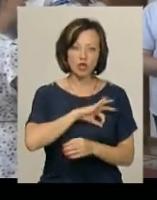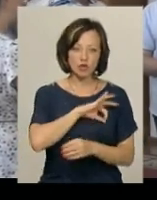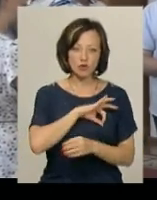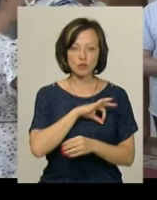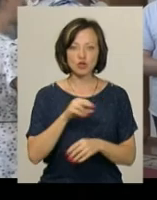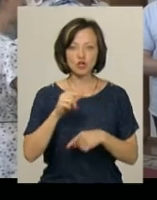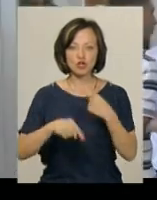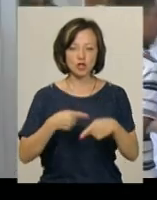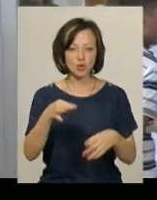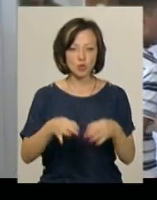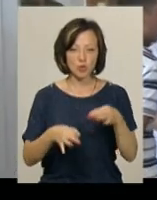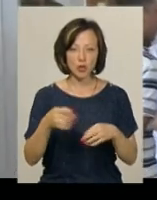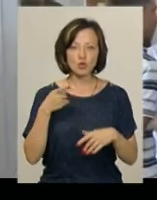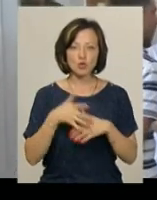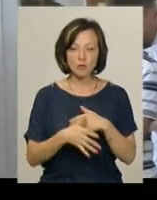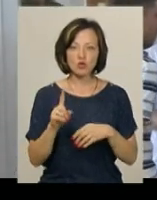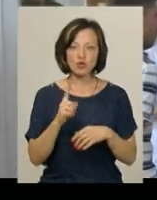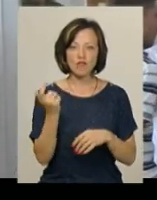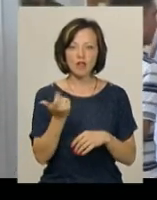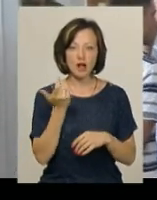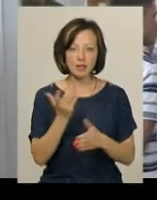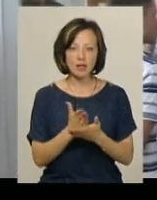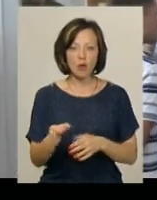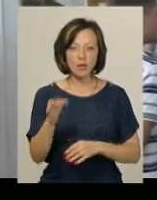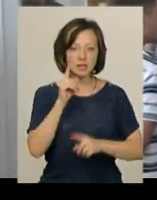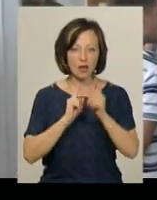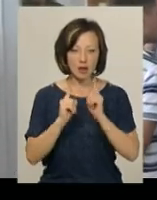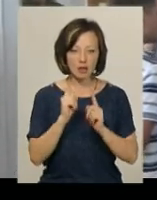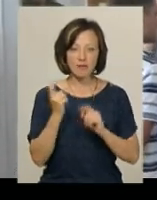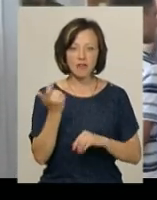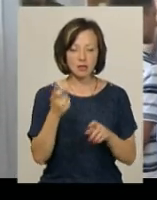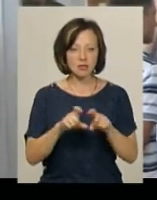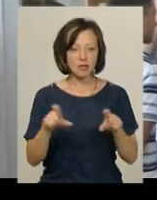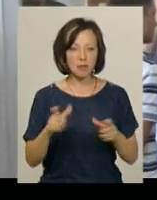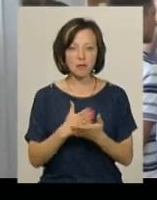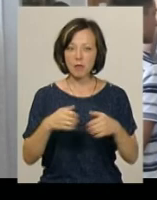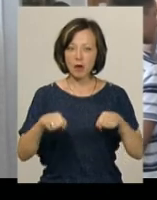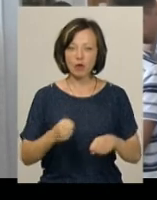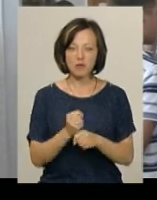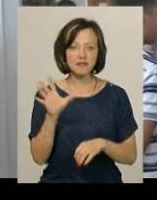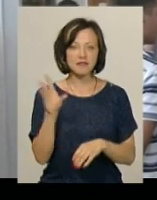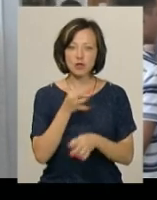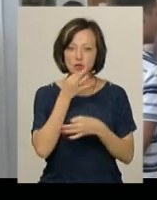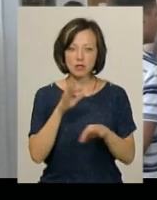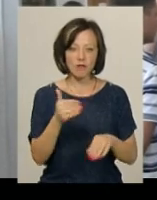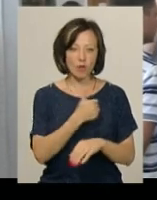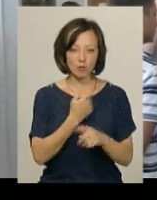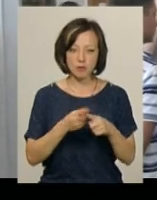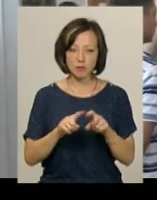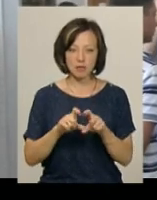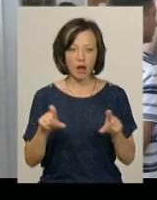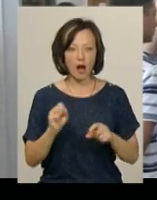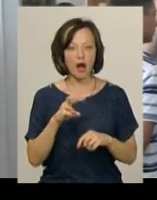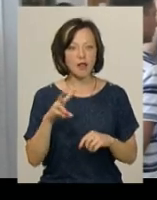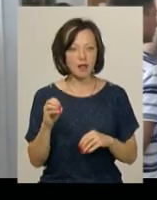юридичному, через суди. Розуміло, що власник, яким є обласна рада, власник закладу, він має право робити все, що завгодно з цим закладом.